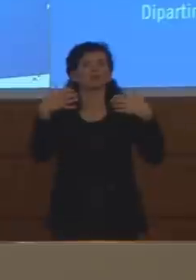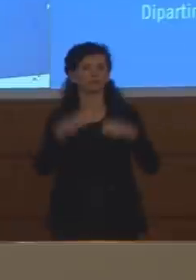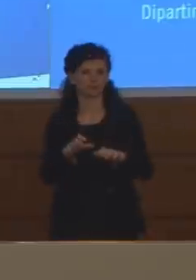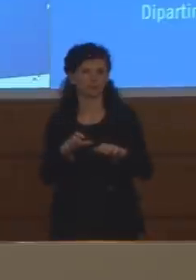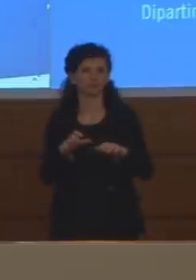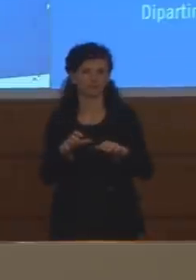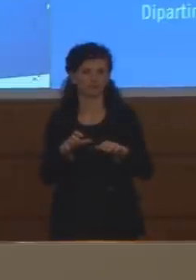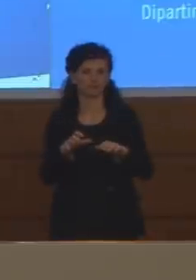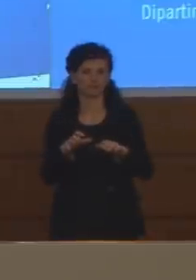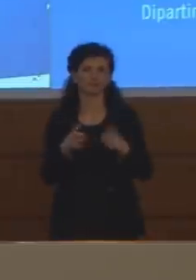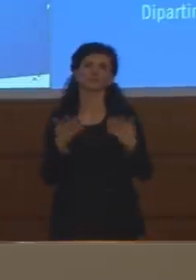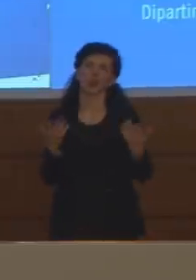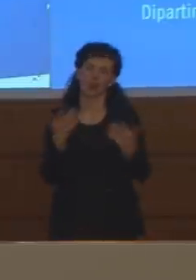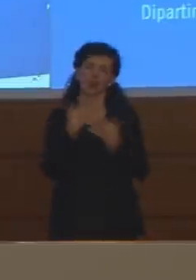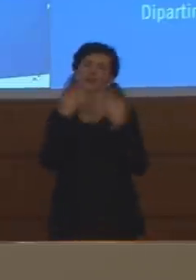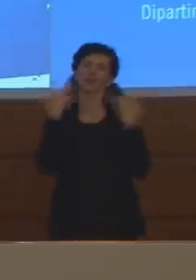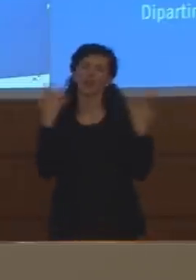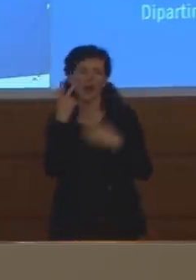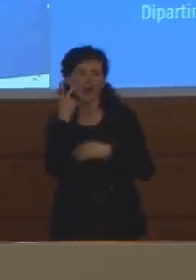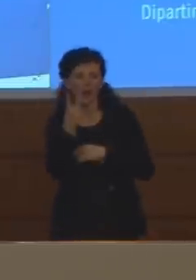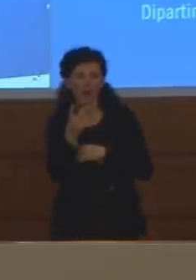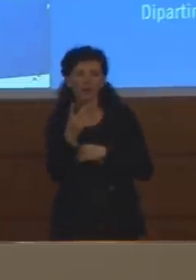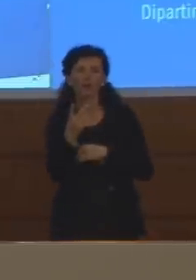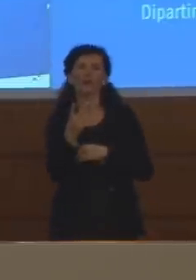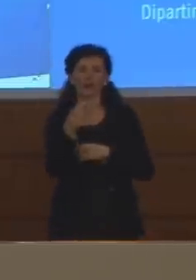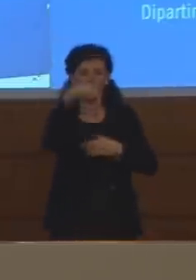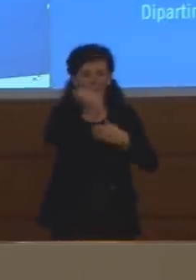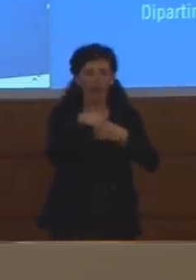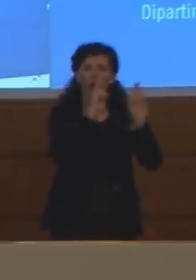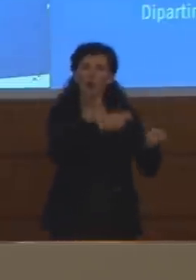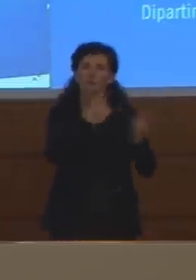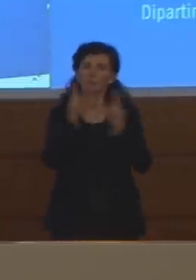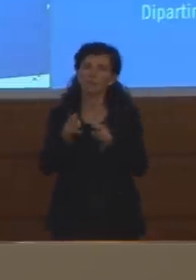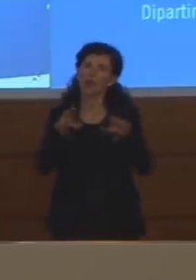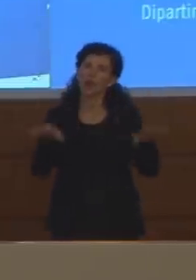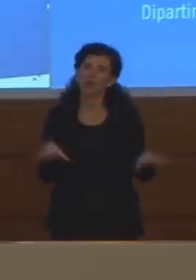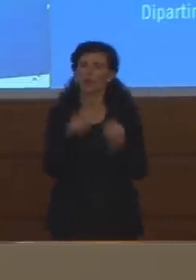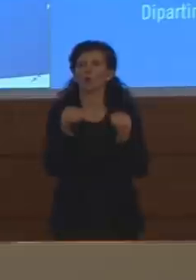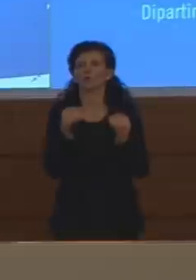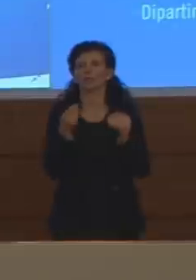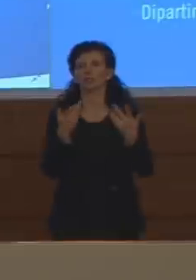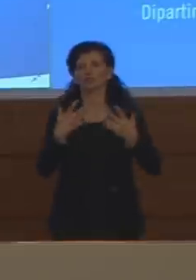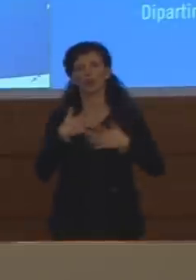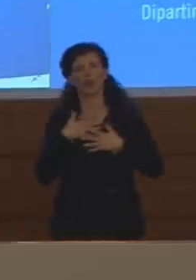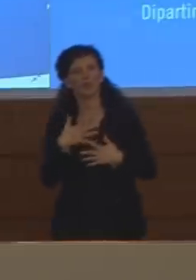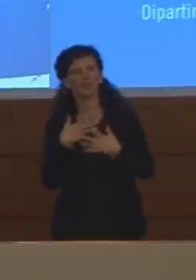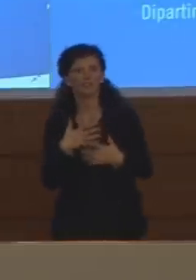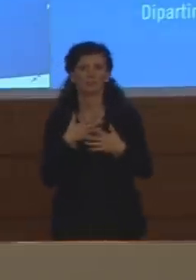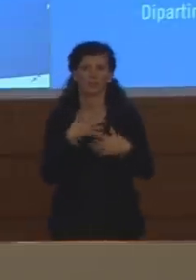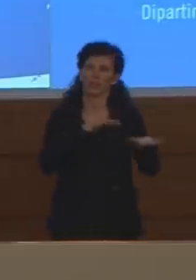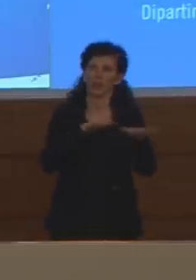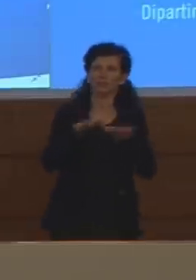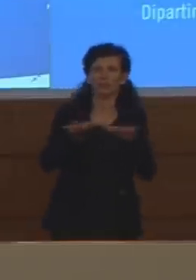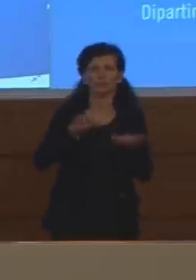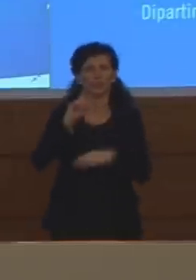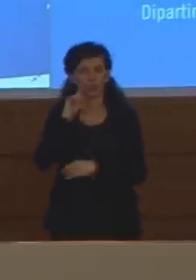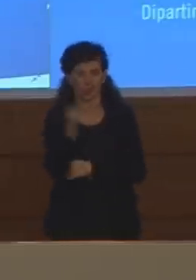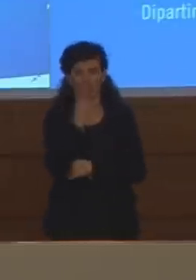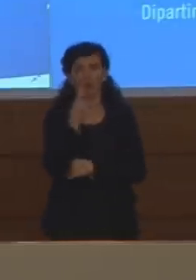con una chiara diminuzione della pressione sulle strutture sanitarie che, come sappiamo, è stato uno degli eventi